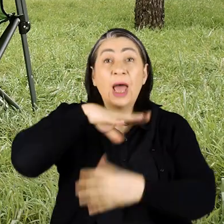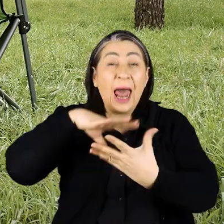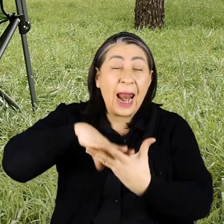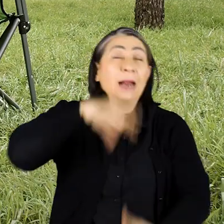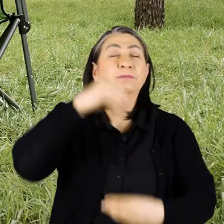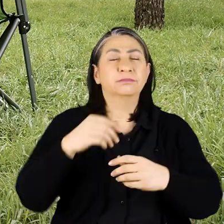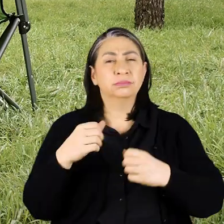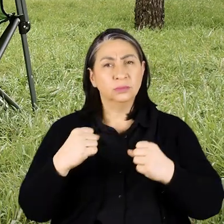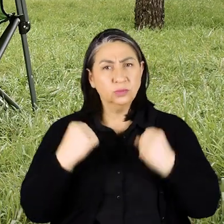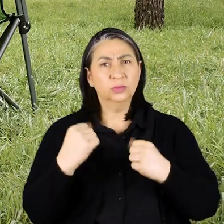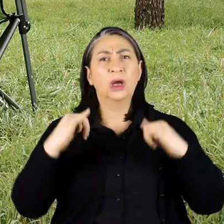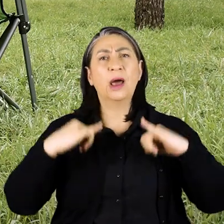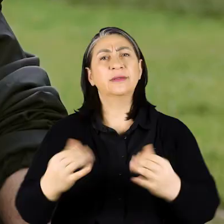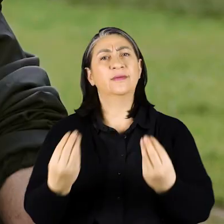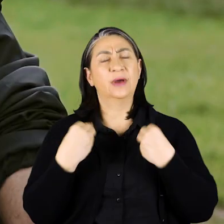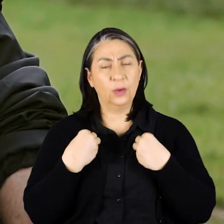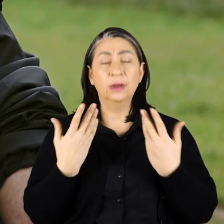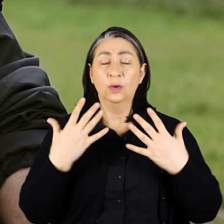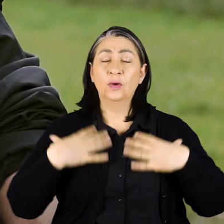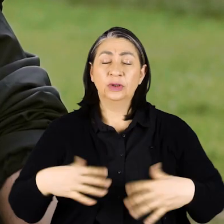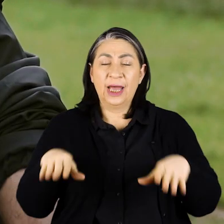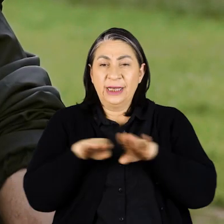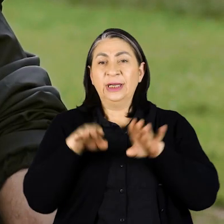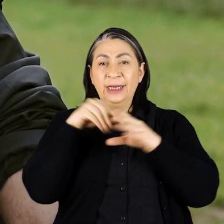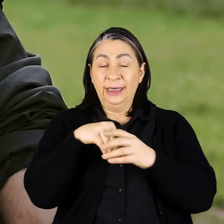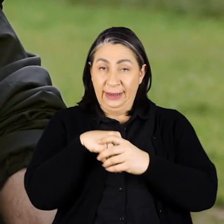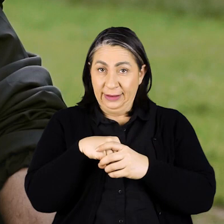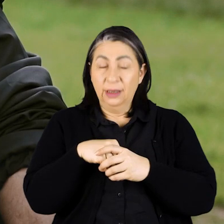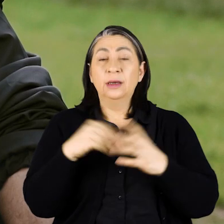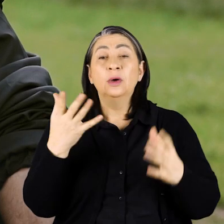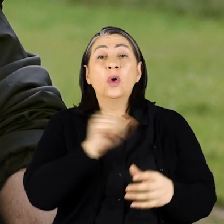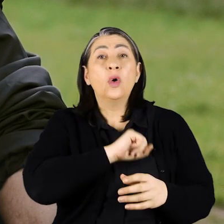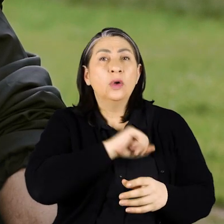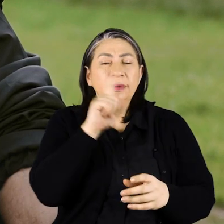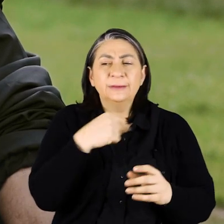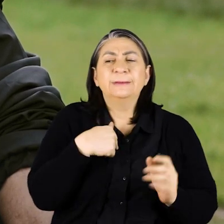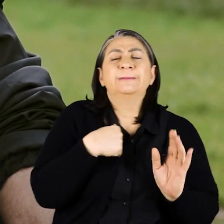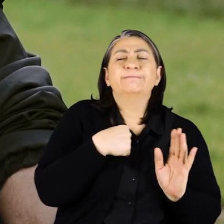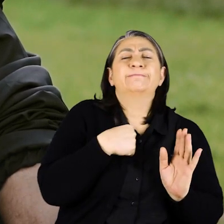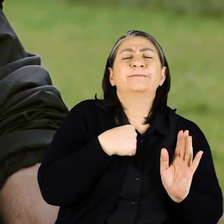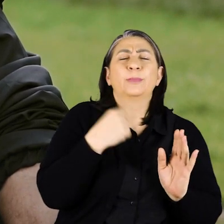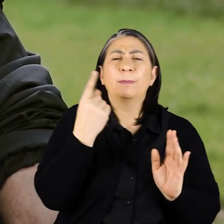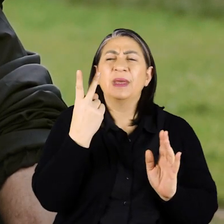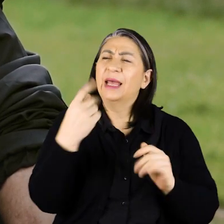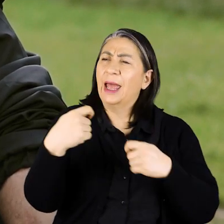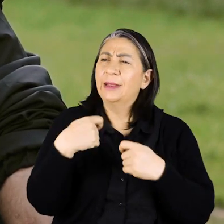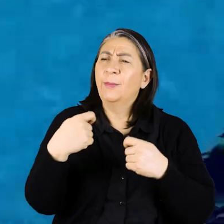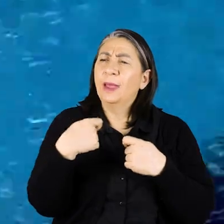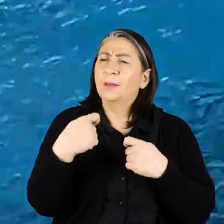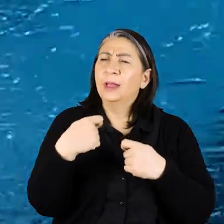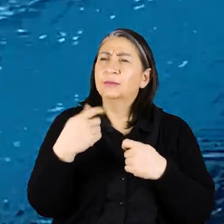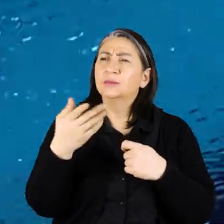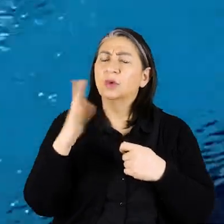ölçüde geliştiren ve rahatlatan bir sürü Vücudumuzu eşitlememiz için daha çok Ama korktuğum için tabi çekiniyordum Bir iki öyle eğitim almaya başladım